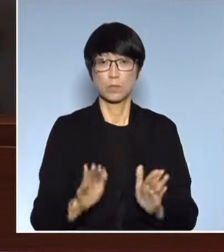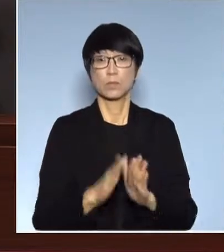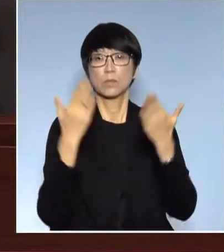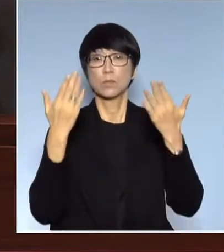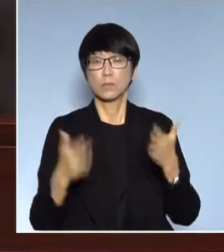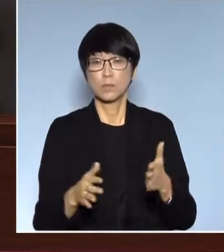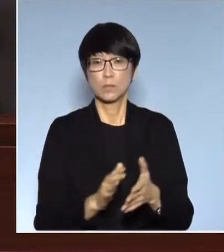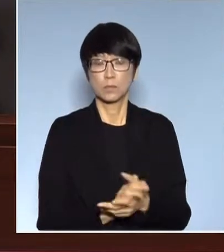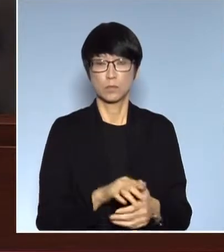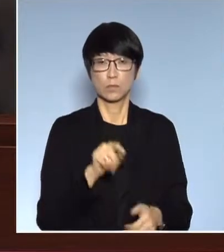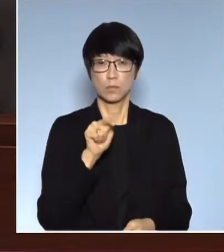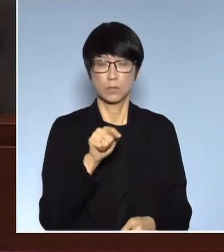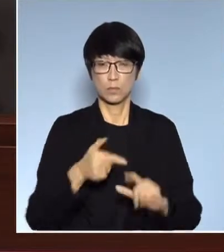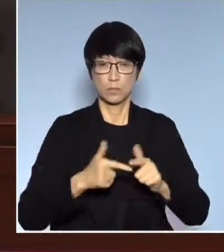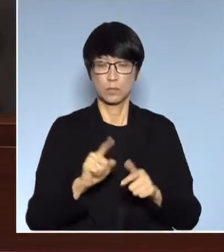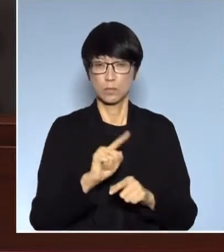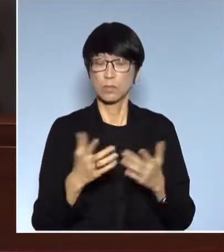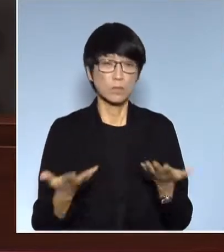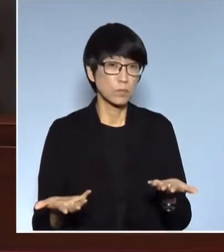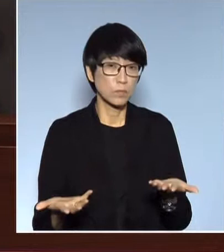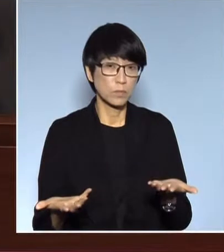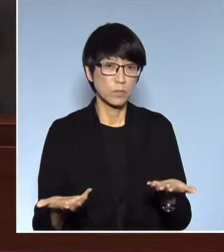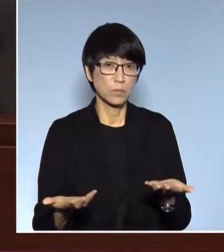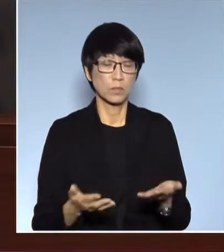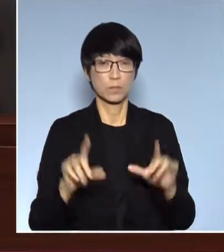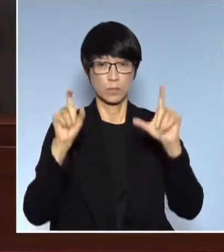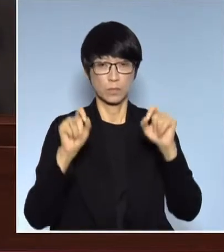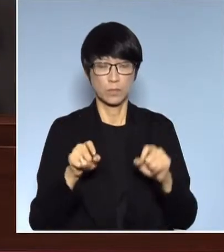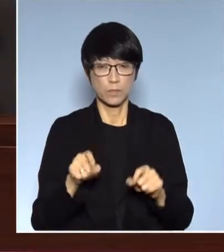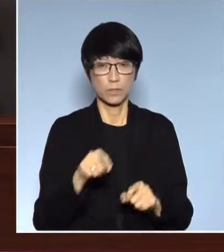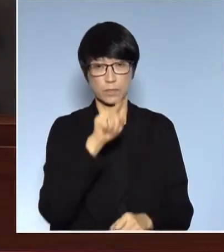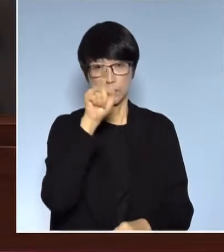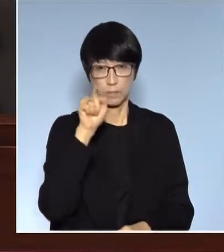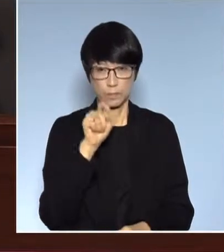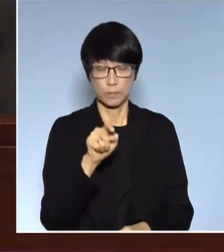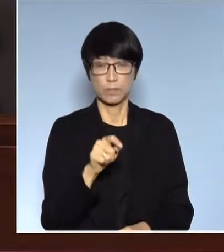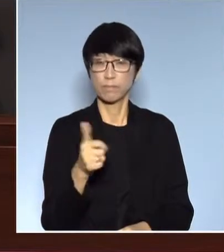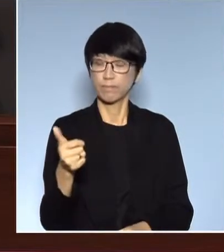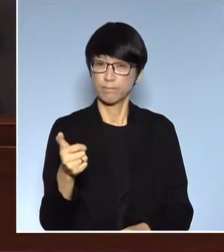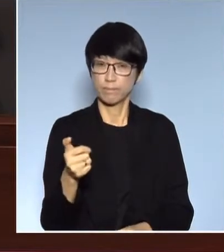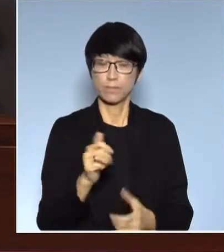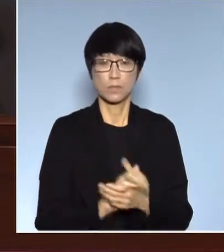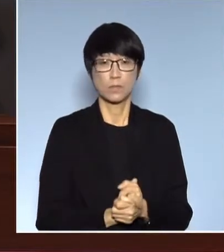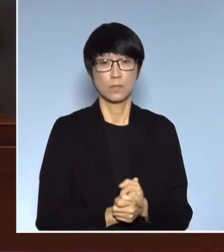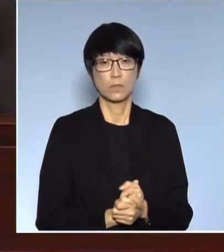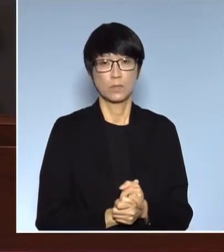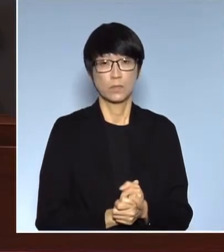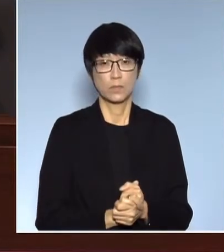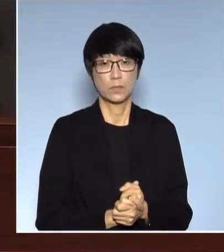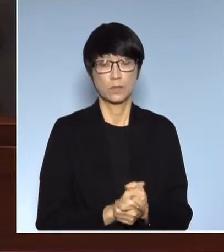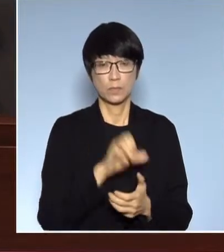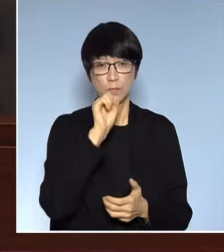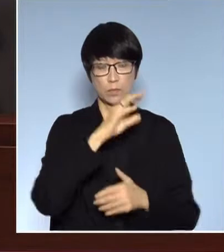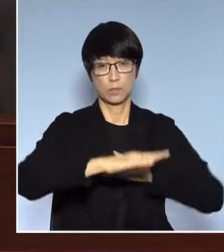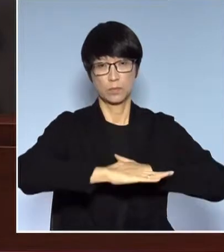用這個房東去通車又怎樣呢那司長麻煩你解釋一下這些問題大家都想知道其實這些是做的還有就是我們在說邊